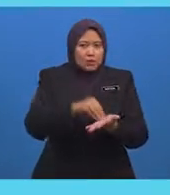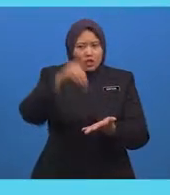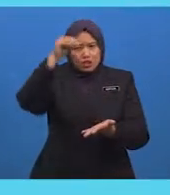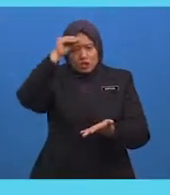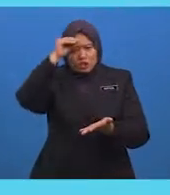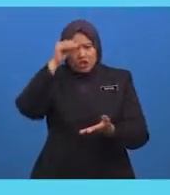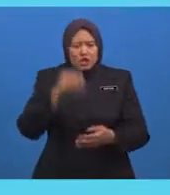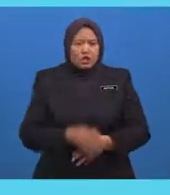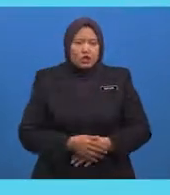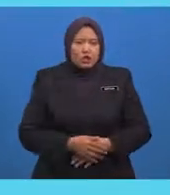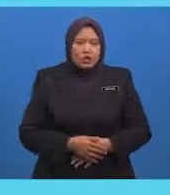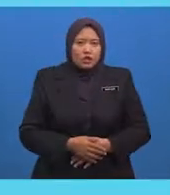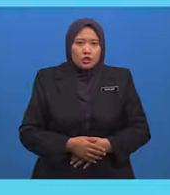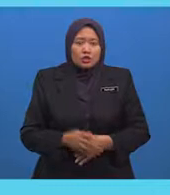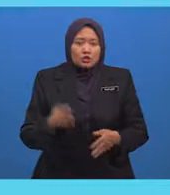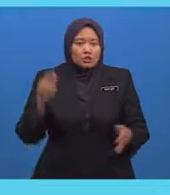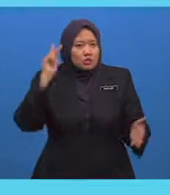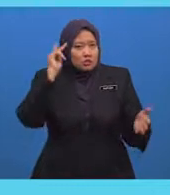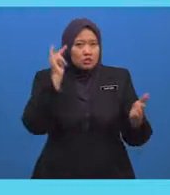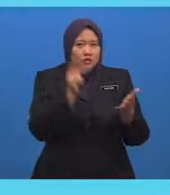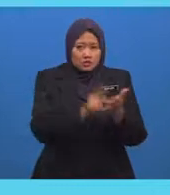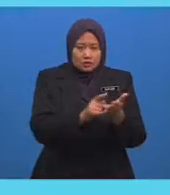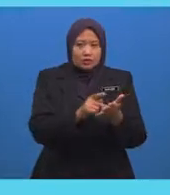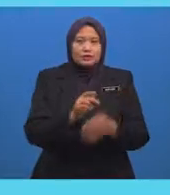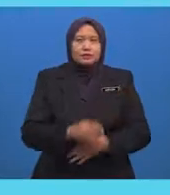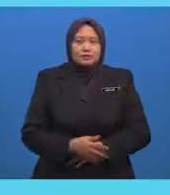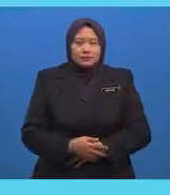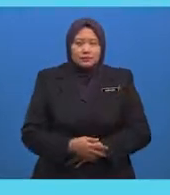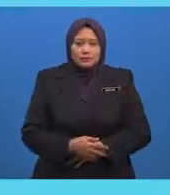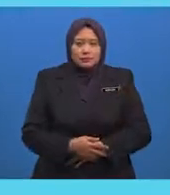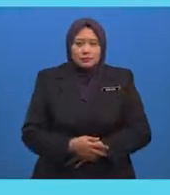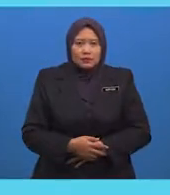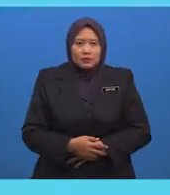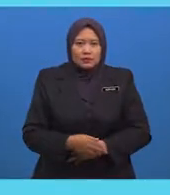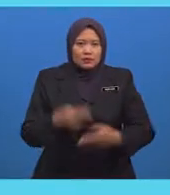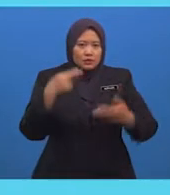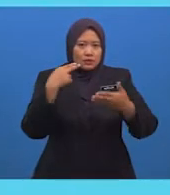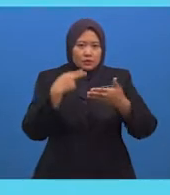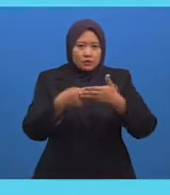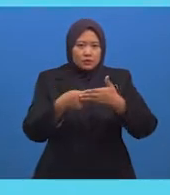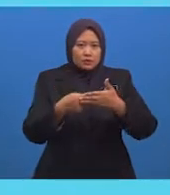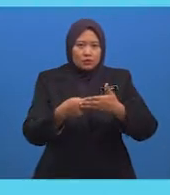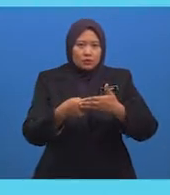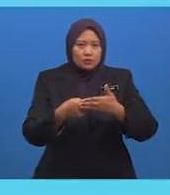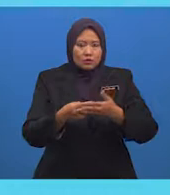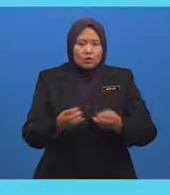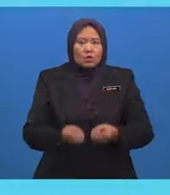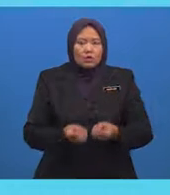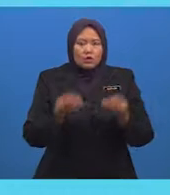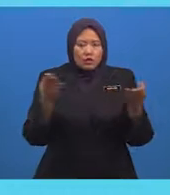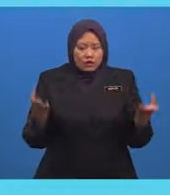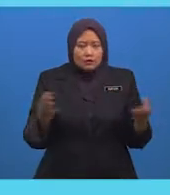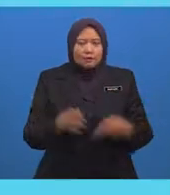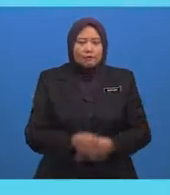pemerintahan Khalifah Salihuddin Al-Ayubi Sehingga melahirkan Ramai tokoh ilmuwan